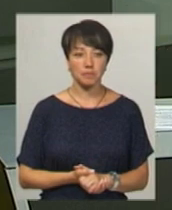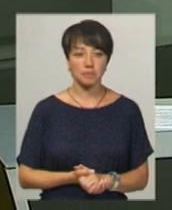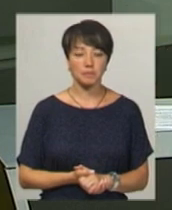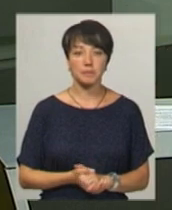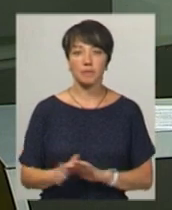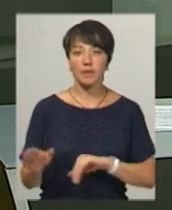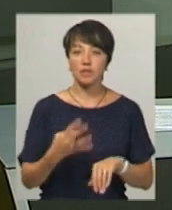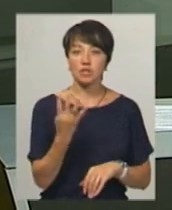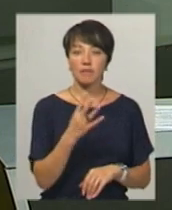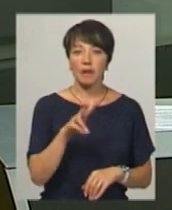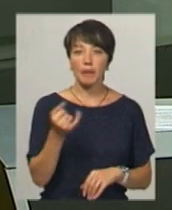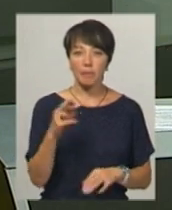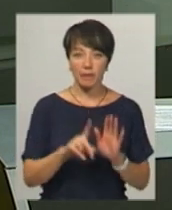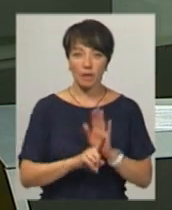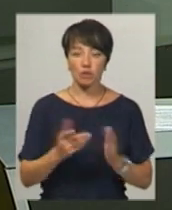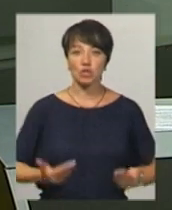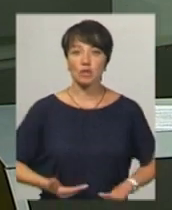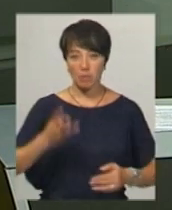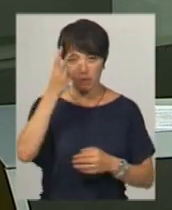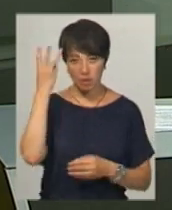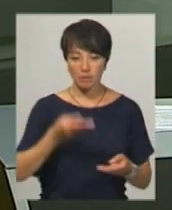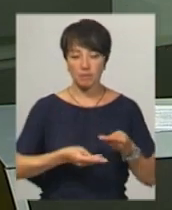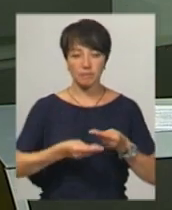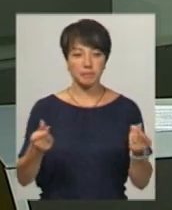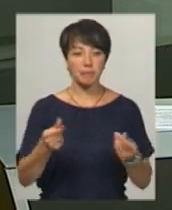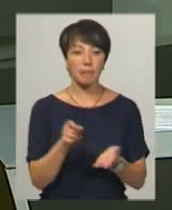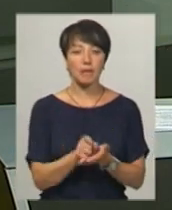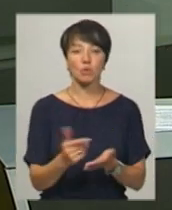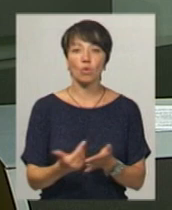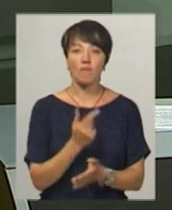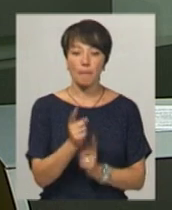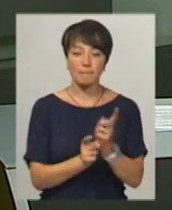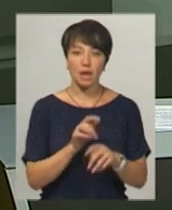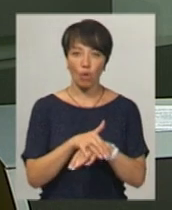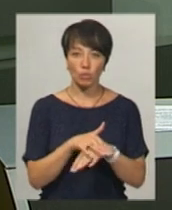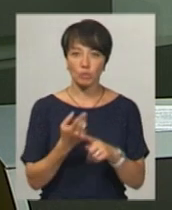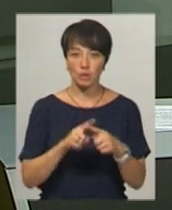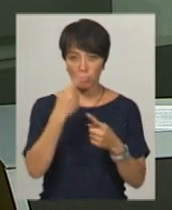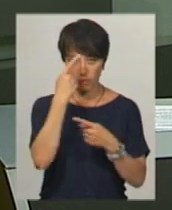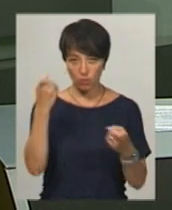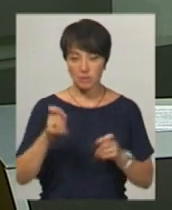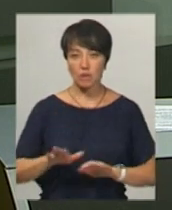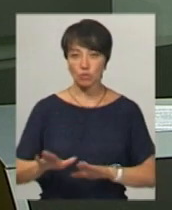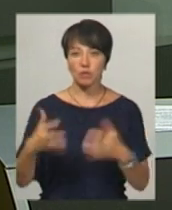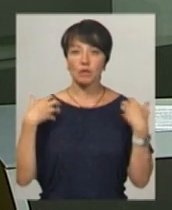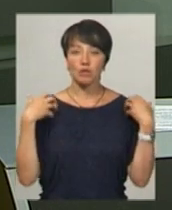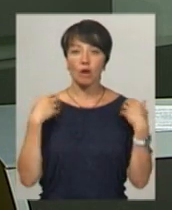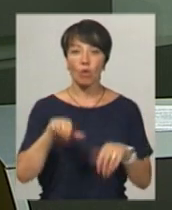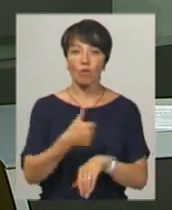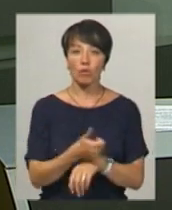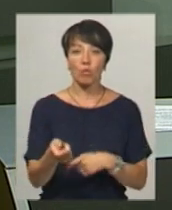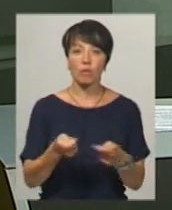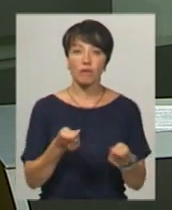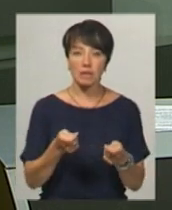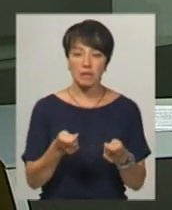З 4 липня жителям Хмельниччини розпочнуть виплачувати пенсію за новим перерахунком. Про це повідомила заступник начальника головного